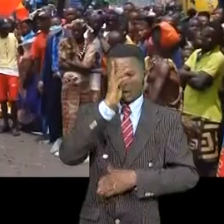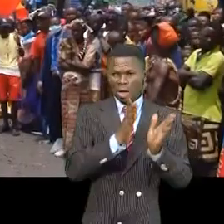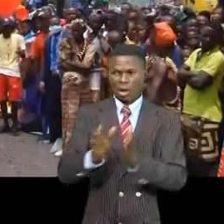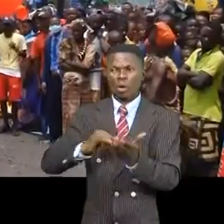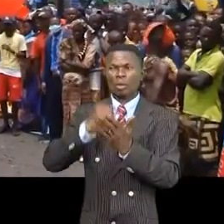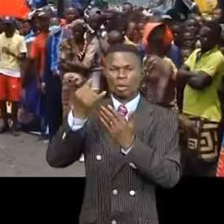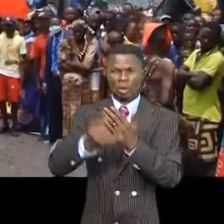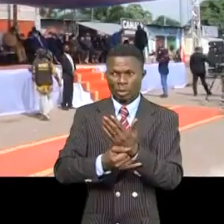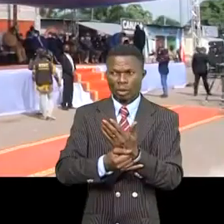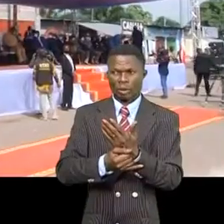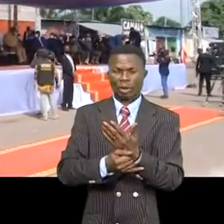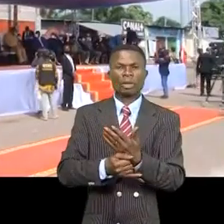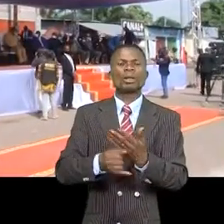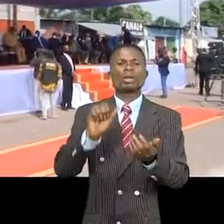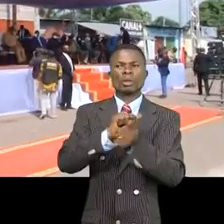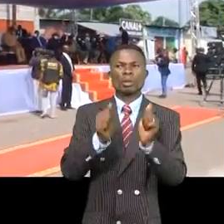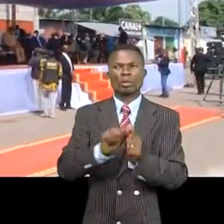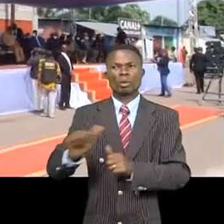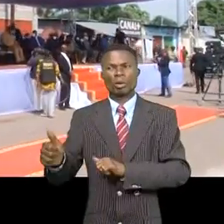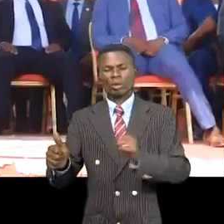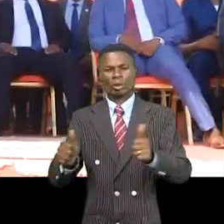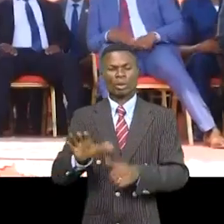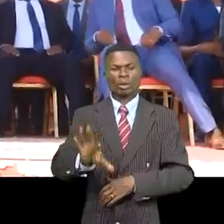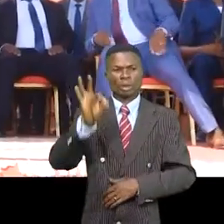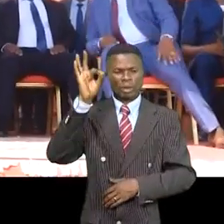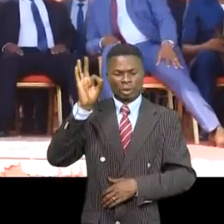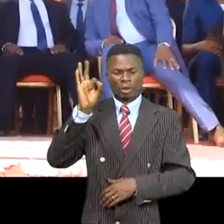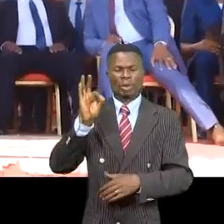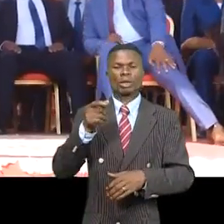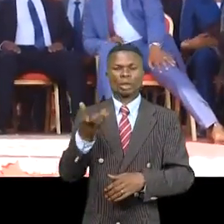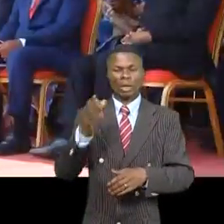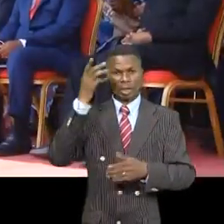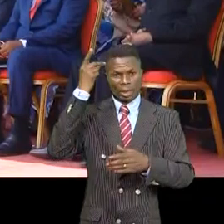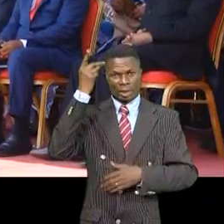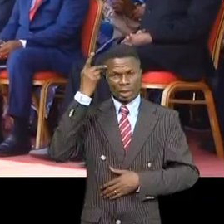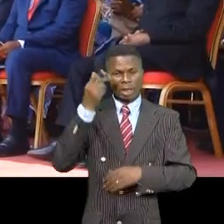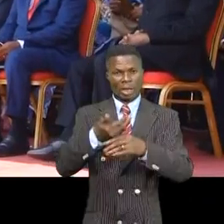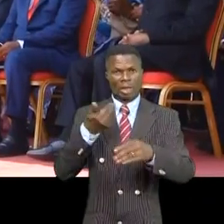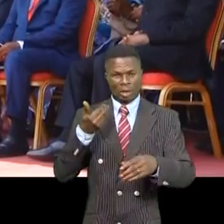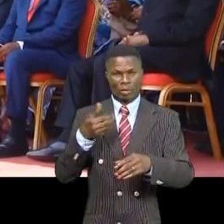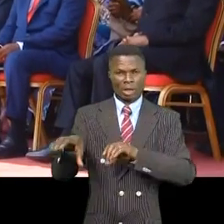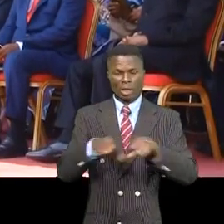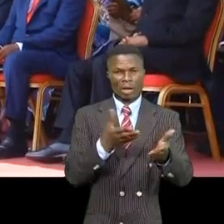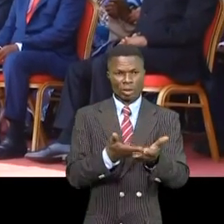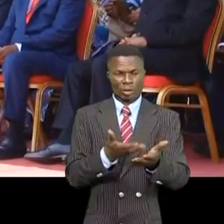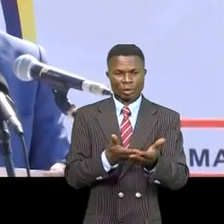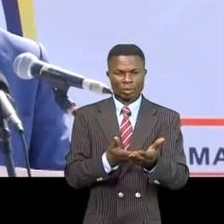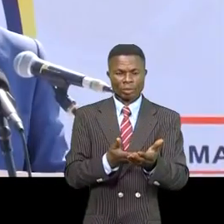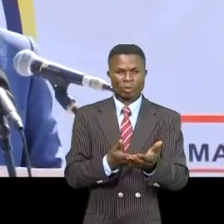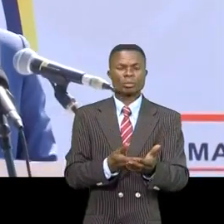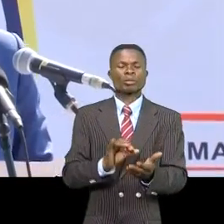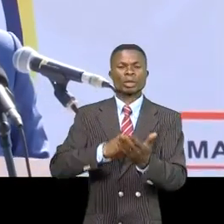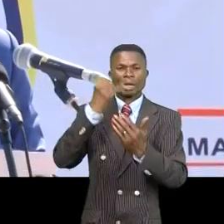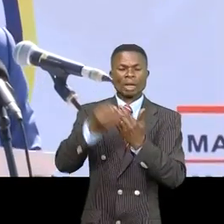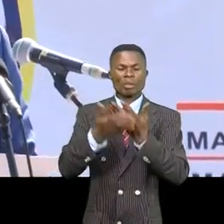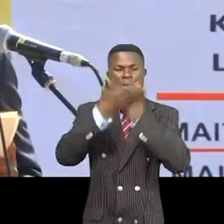Tile-Gelou, outre celles qui toucheront les trois districts restants de la capitale. Bien avant le lancement de travaux, le gouverneur de la